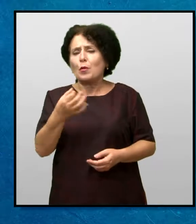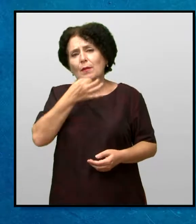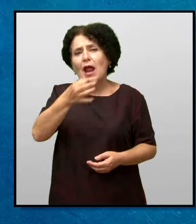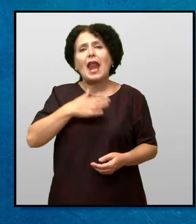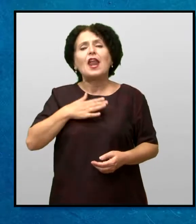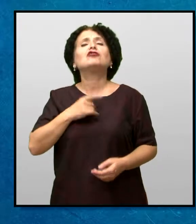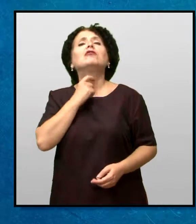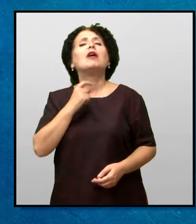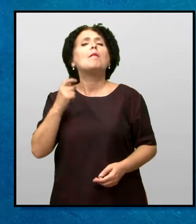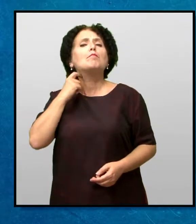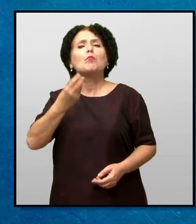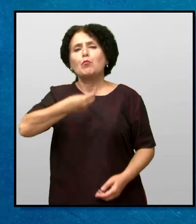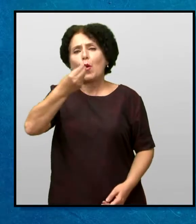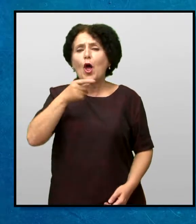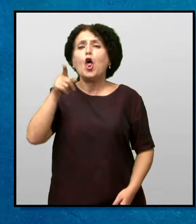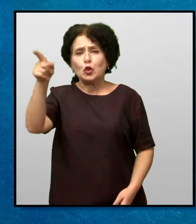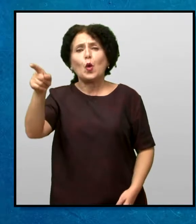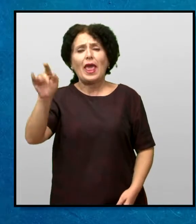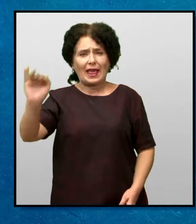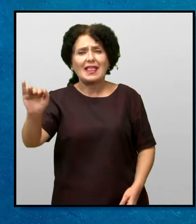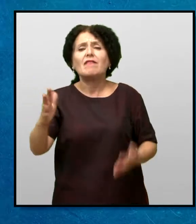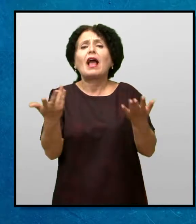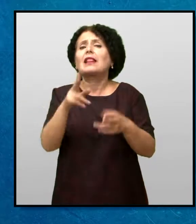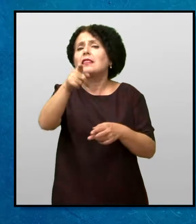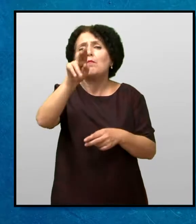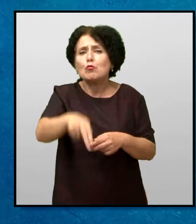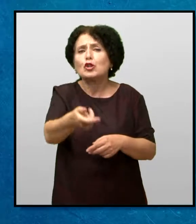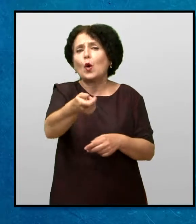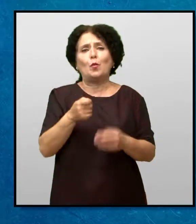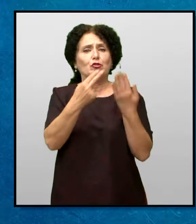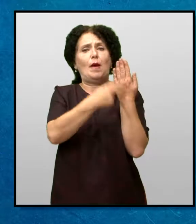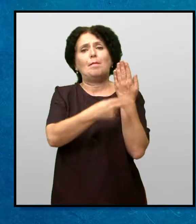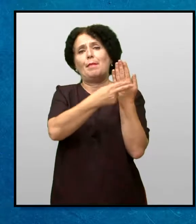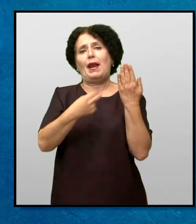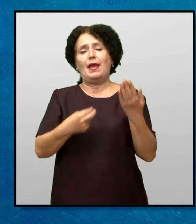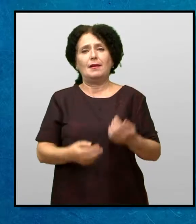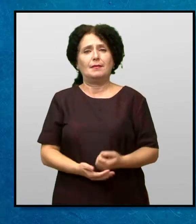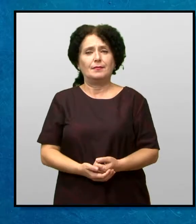да го прашаш нашиот проповедник И тој ке може да ти каже каде ке можеш да купиш Библија